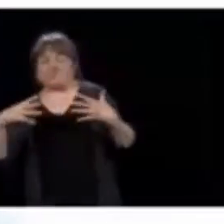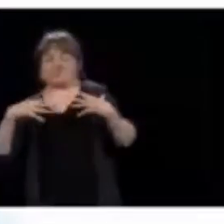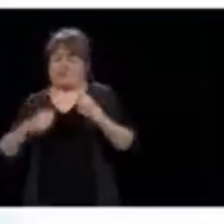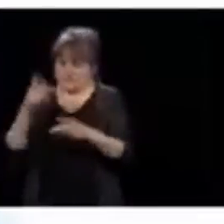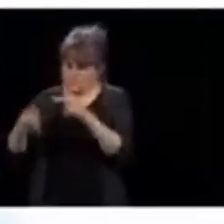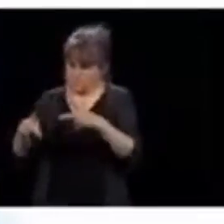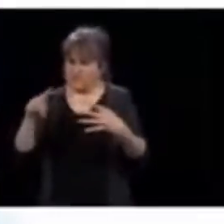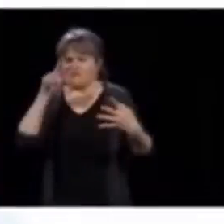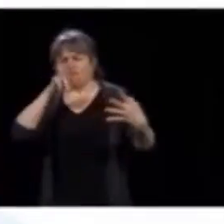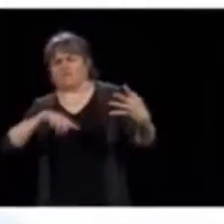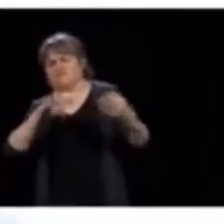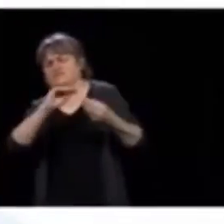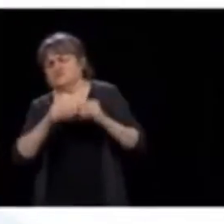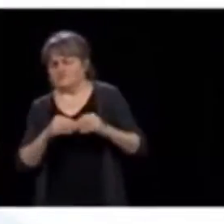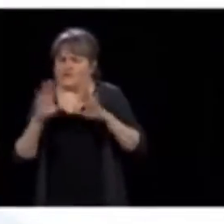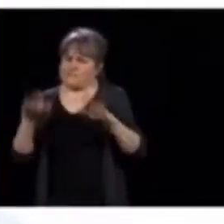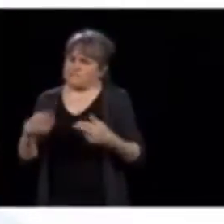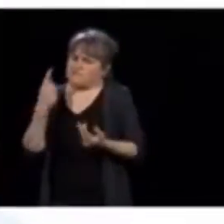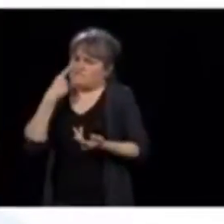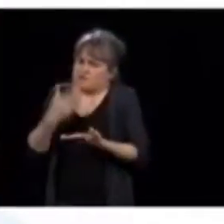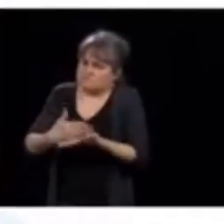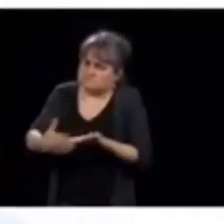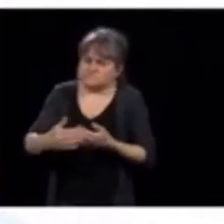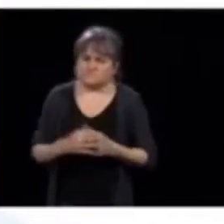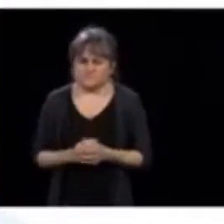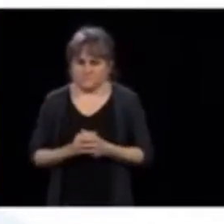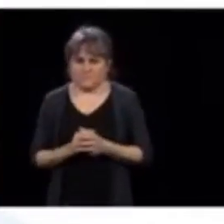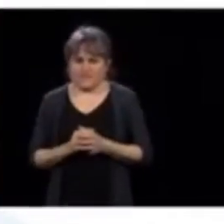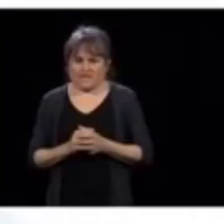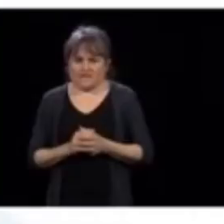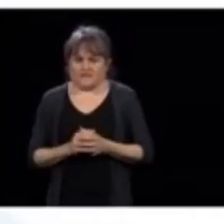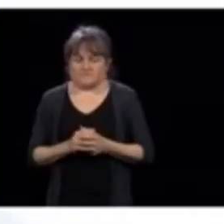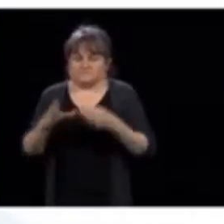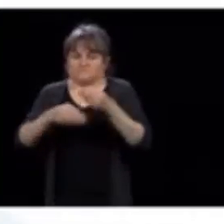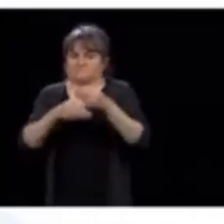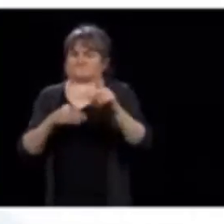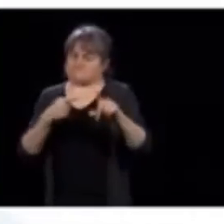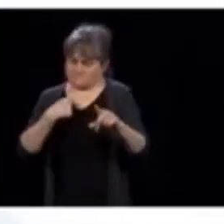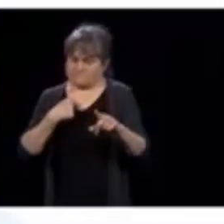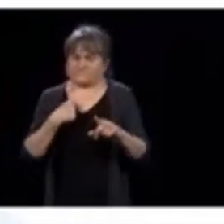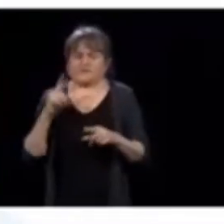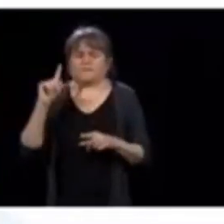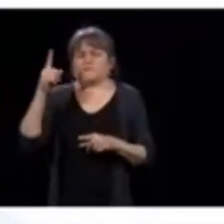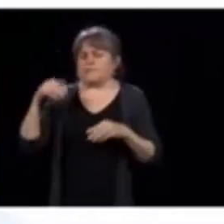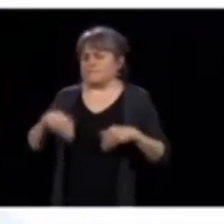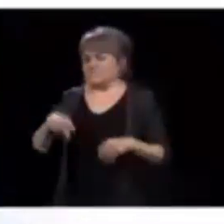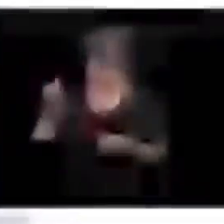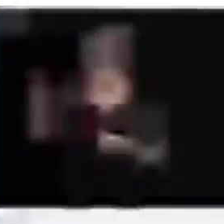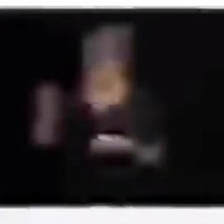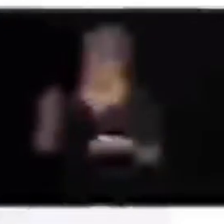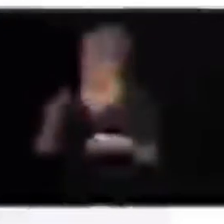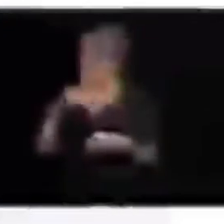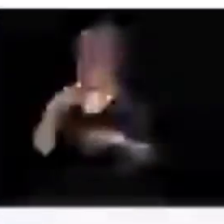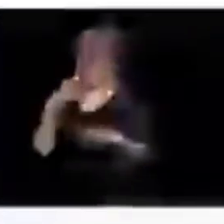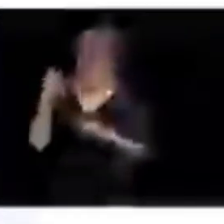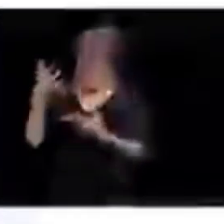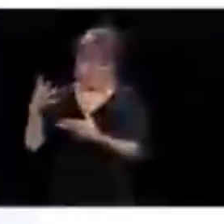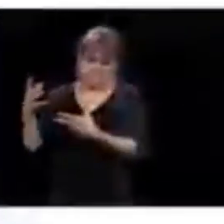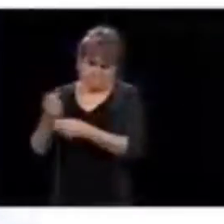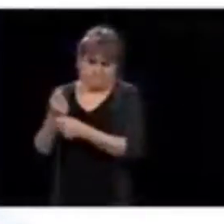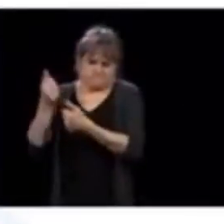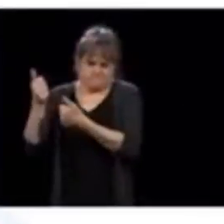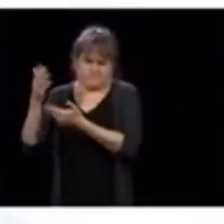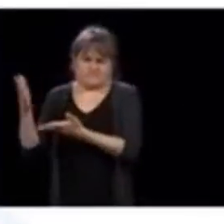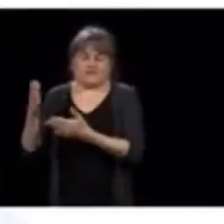Oui, peut-être. Bon, écoutez, le ministre a dit essentiel, le premier ministre a dit l'essentiel de l'information.